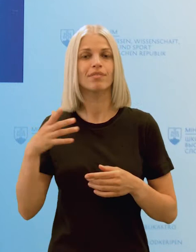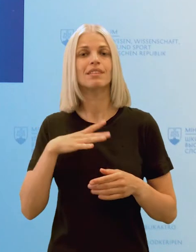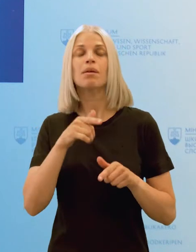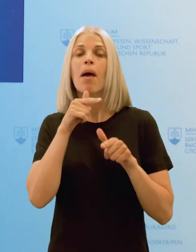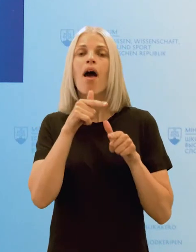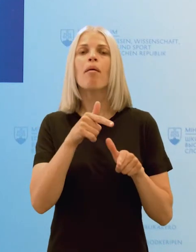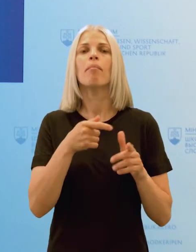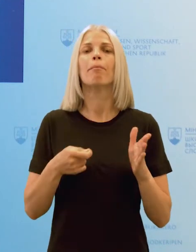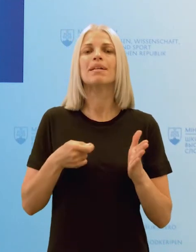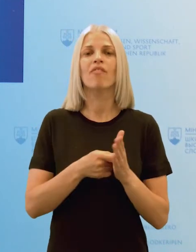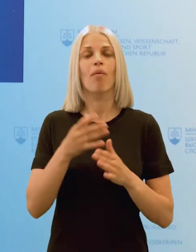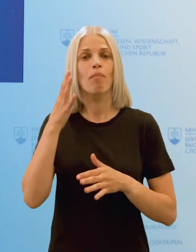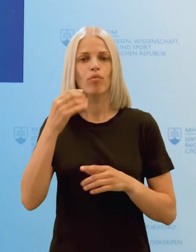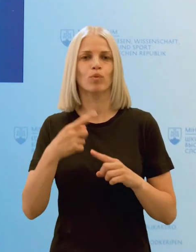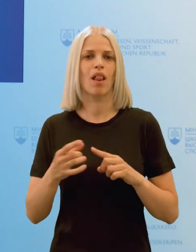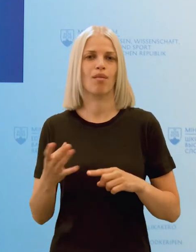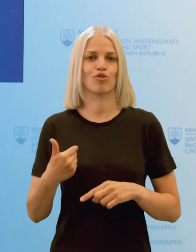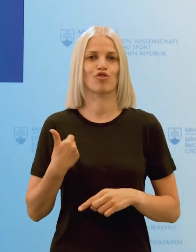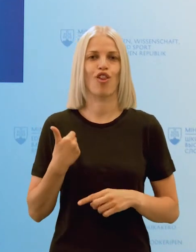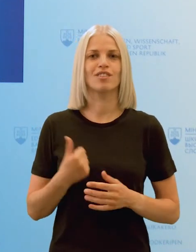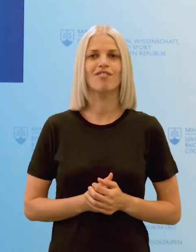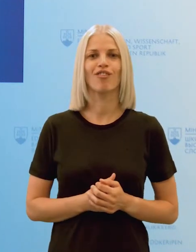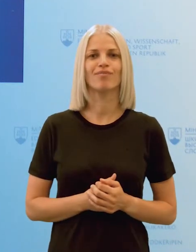k modernejšiemu a lepšiemu školstvu.